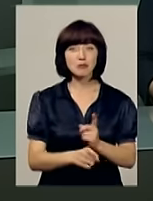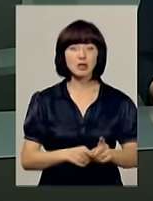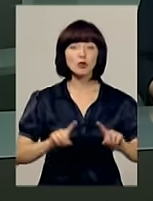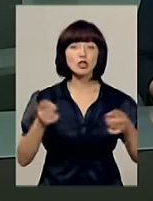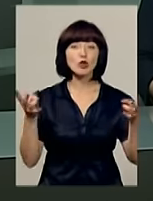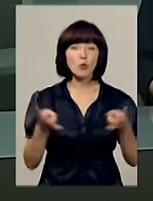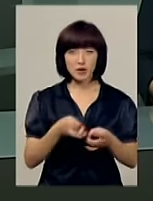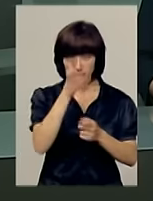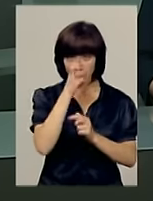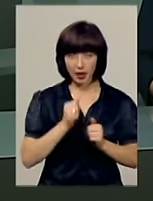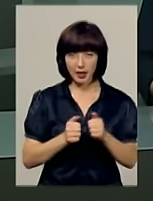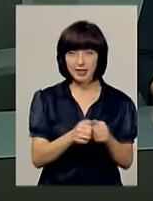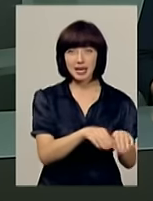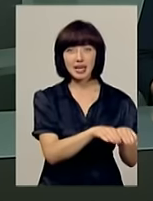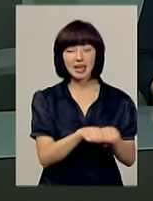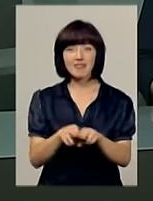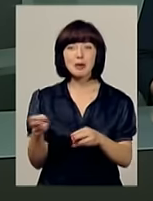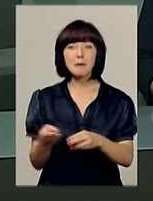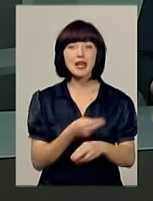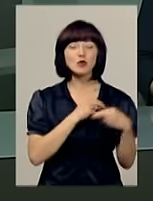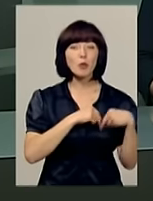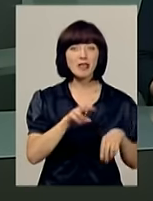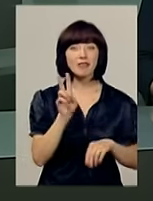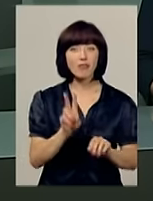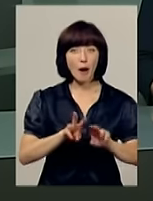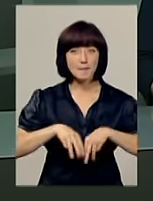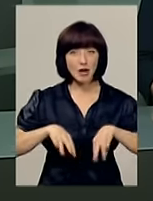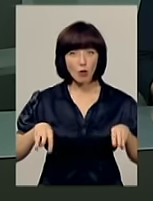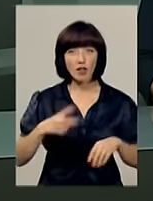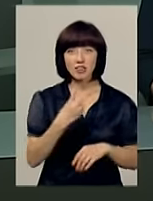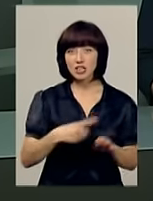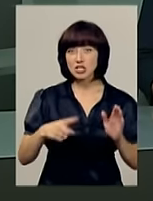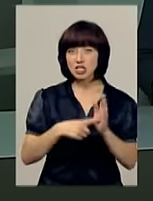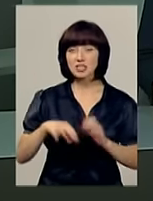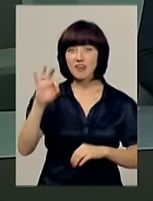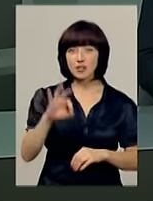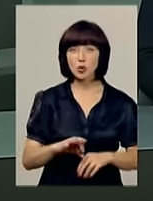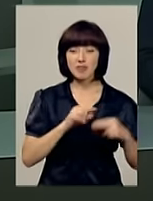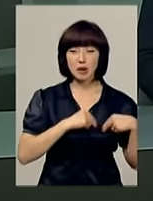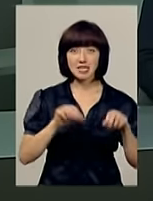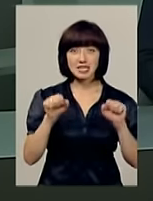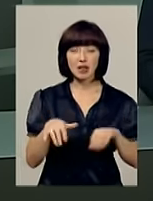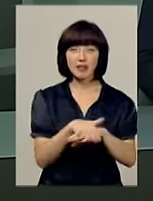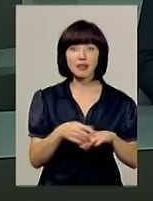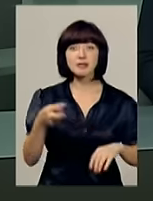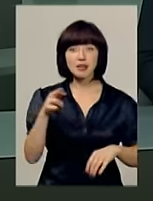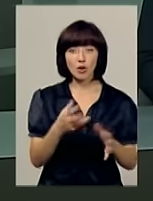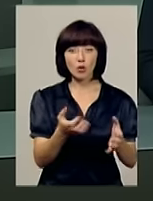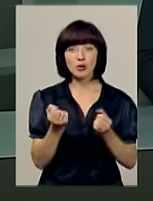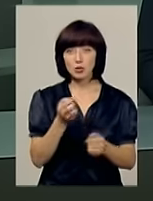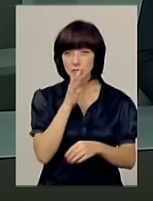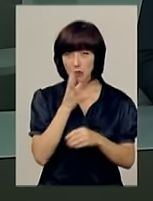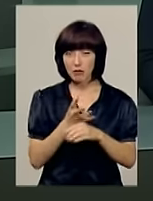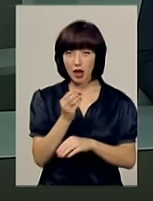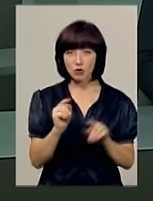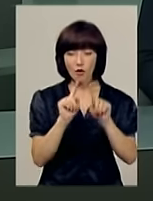країні, де рівень безробіття сягає майже 2 мільйонів, а 26% працездатного населення отримують заробітну плату в конвертах.